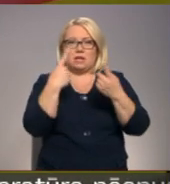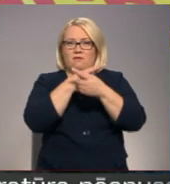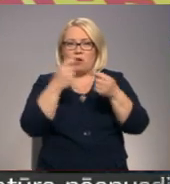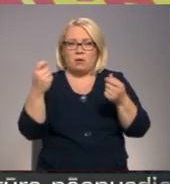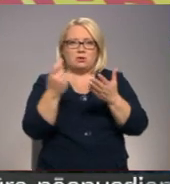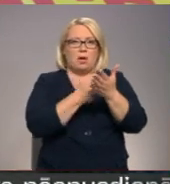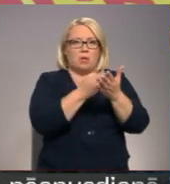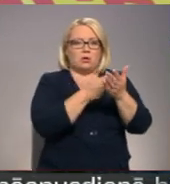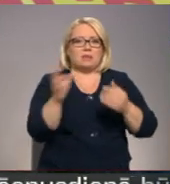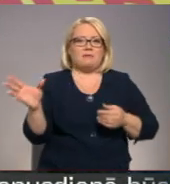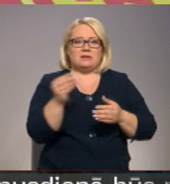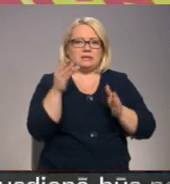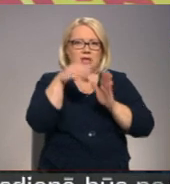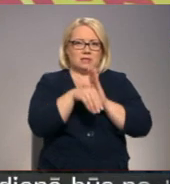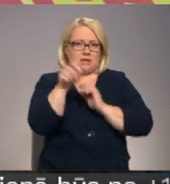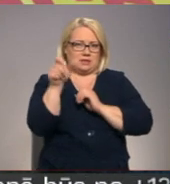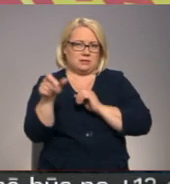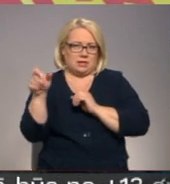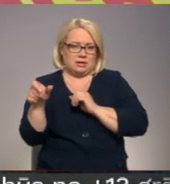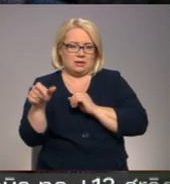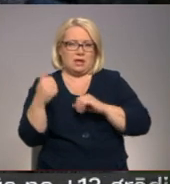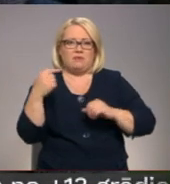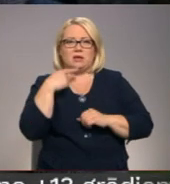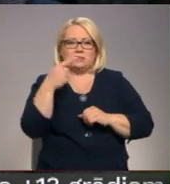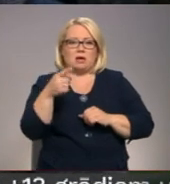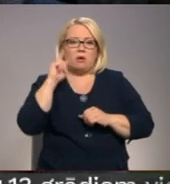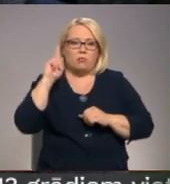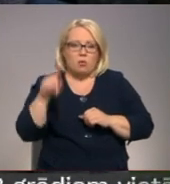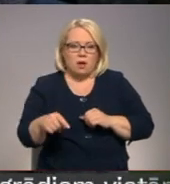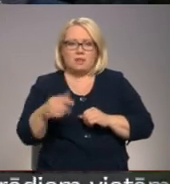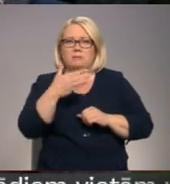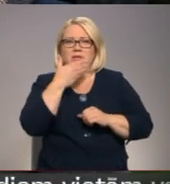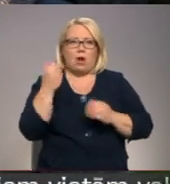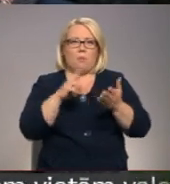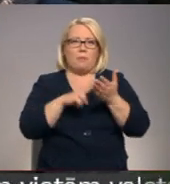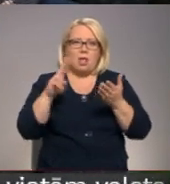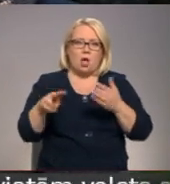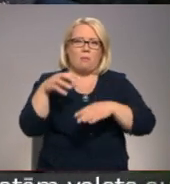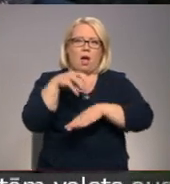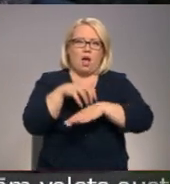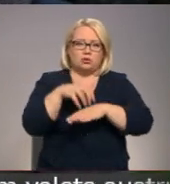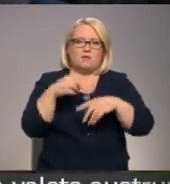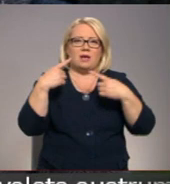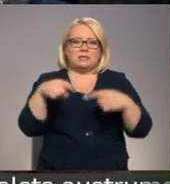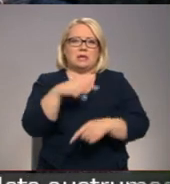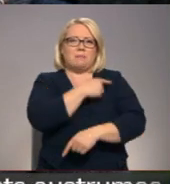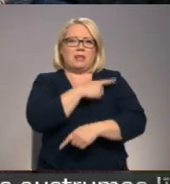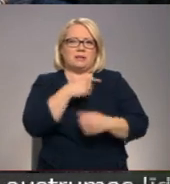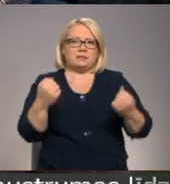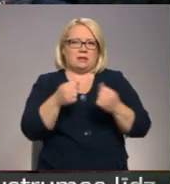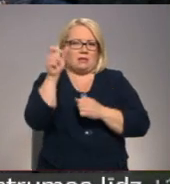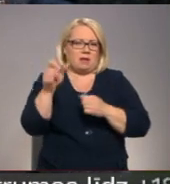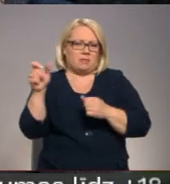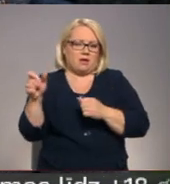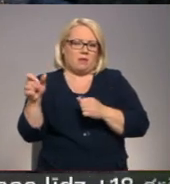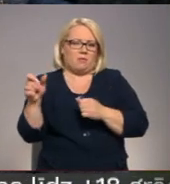un aptaujāti visi iesaistītie. Protams, nav pieļaujama ārstu vai cita medicīnas kā personāla, nu